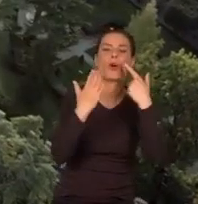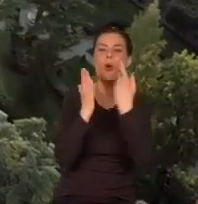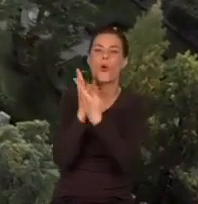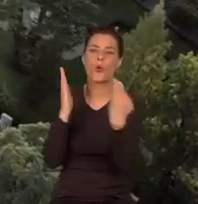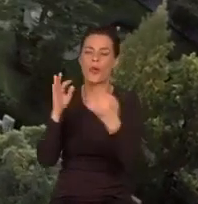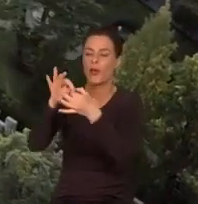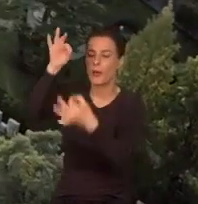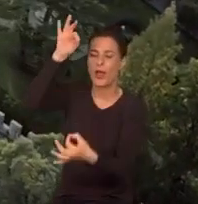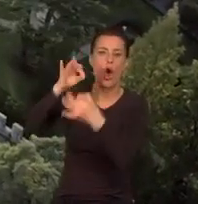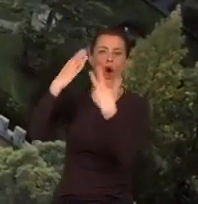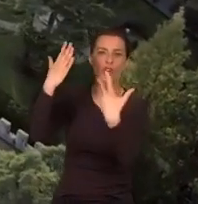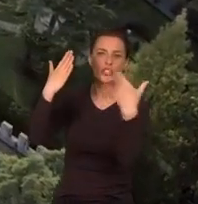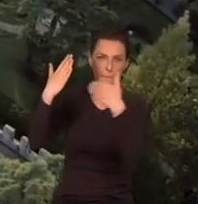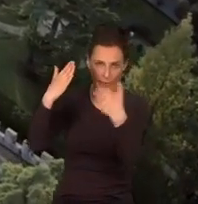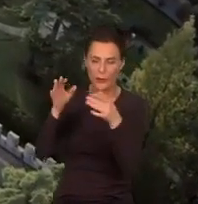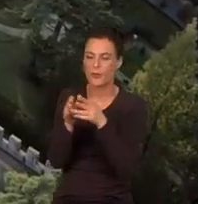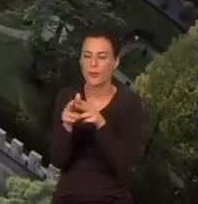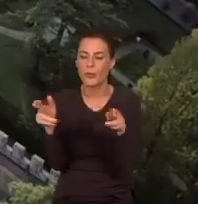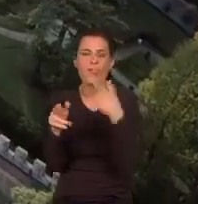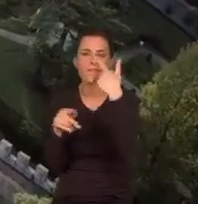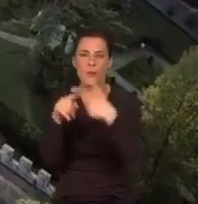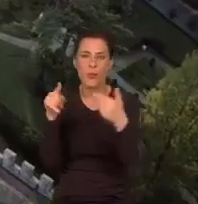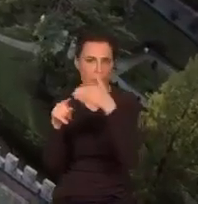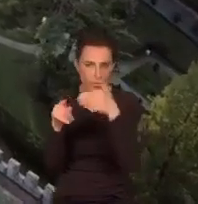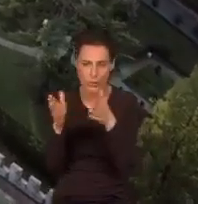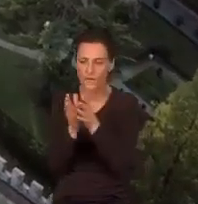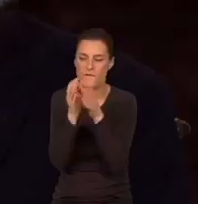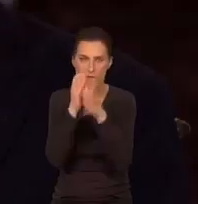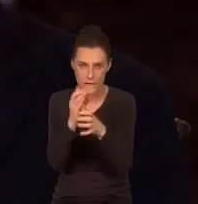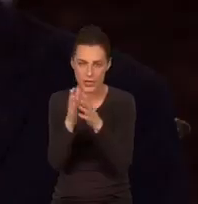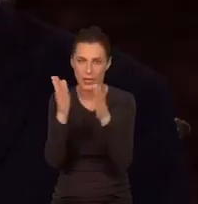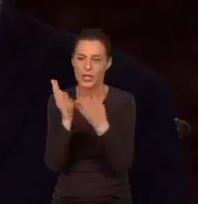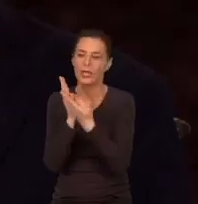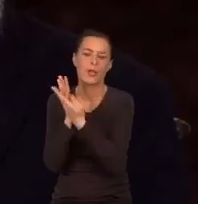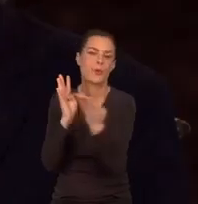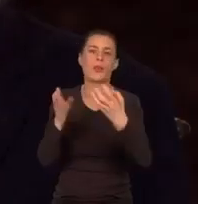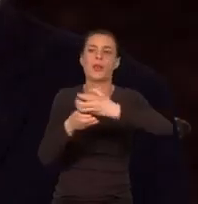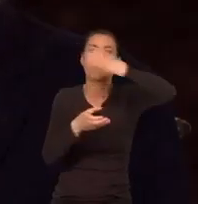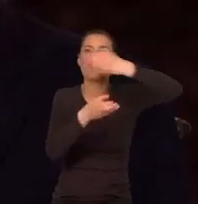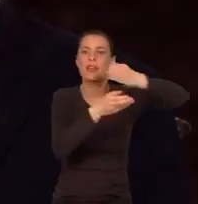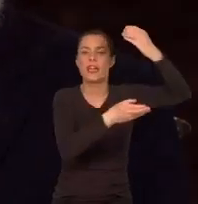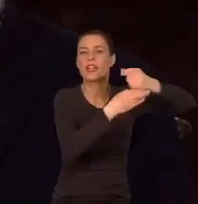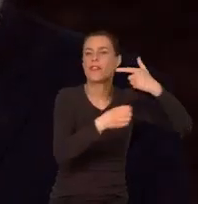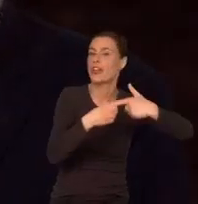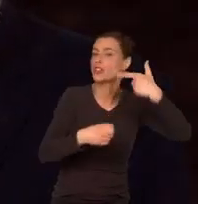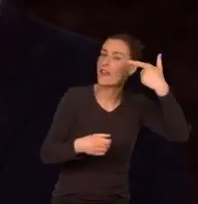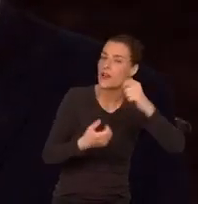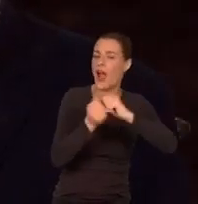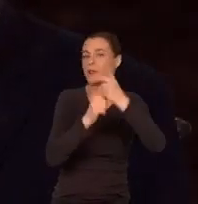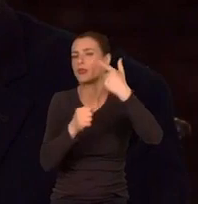wysokości, 2,5 grubości, a przez całą długość biegną wieżę, 22 lub 25.